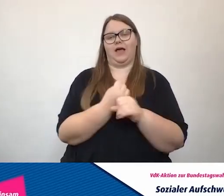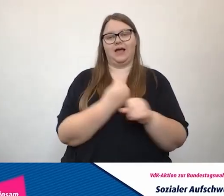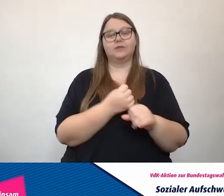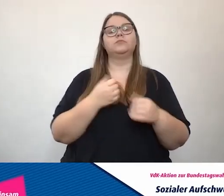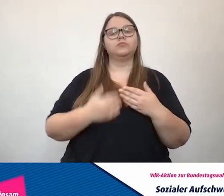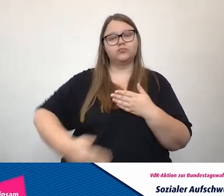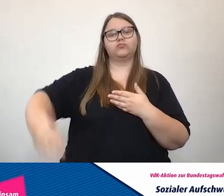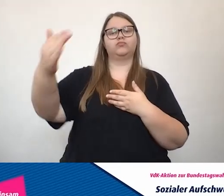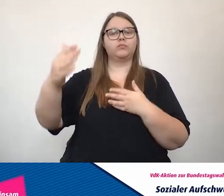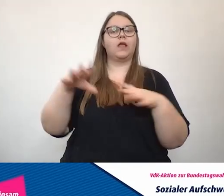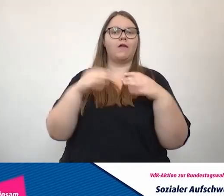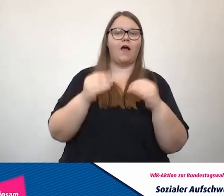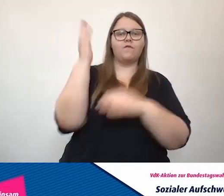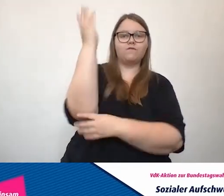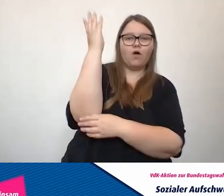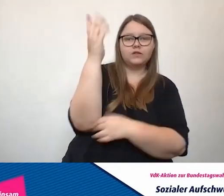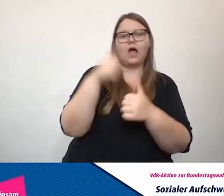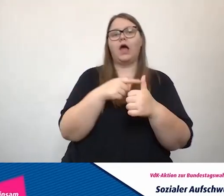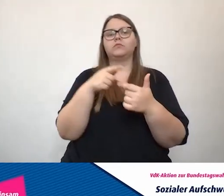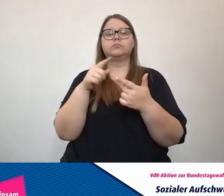seitdem Vorträge vor Firmen.